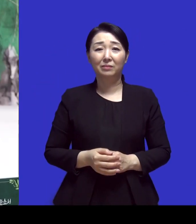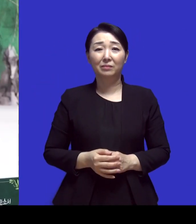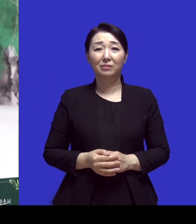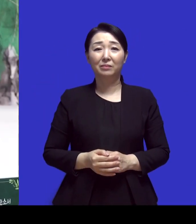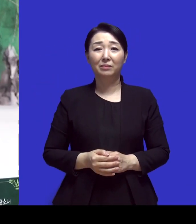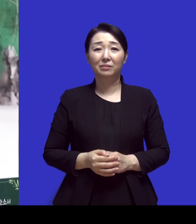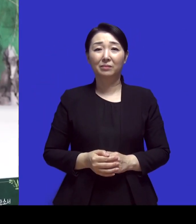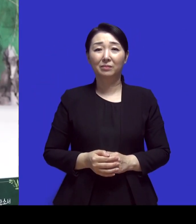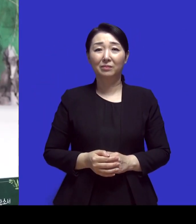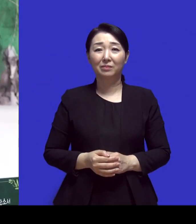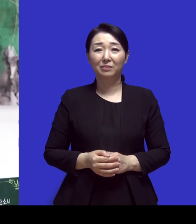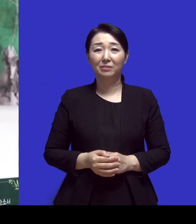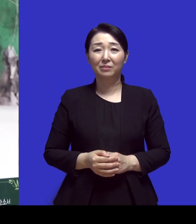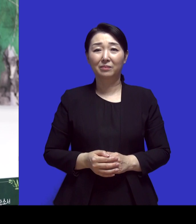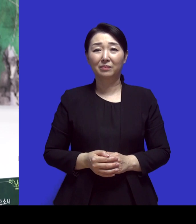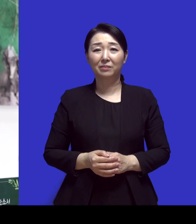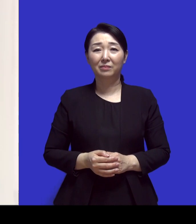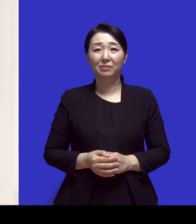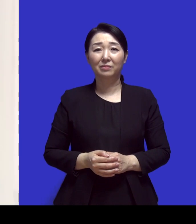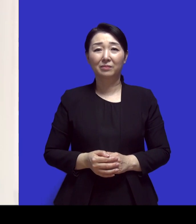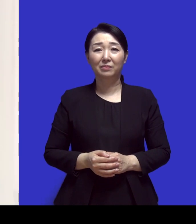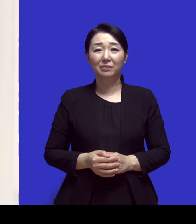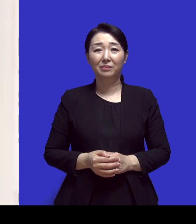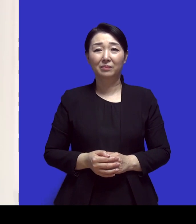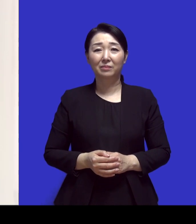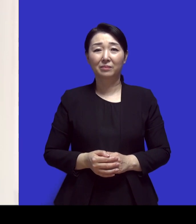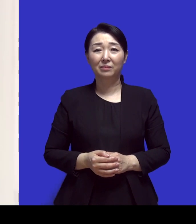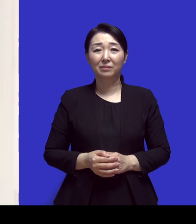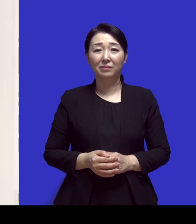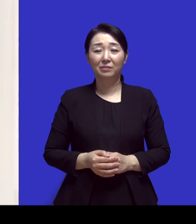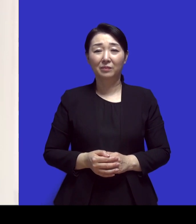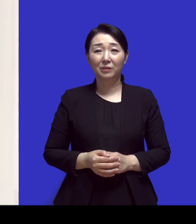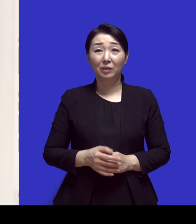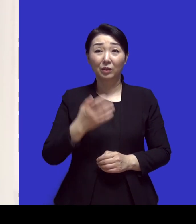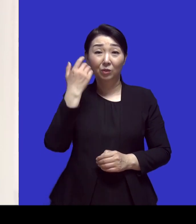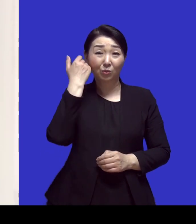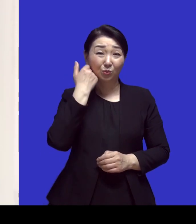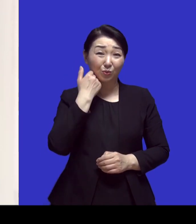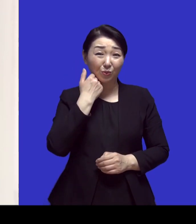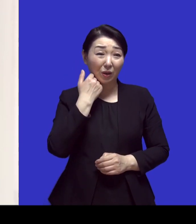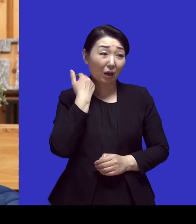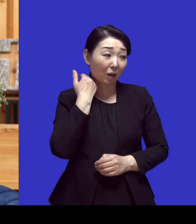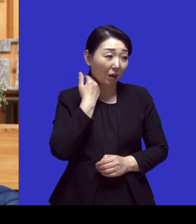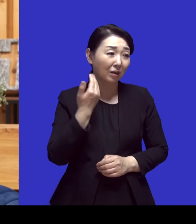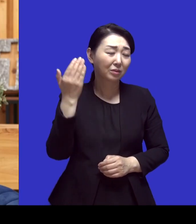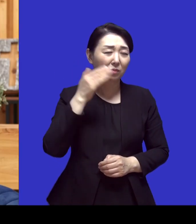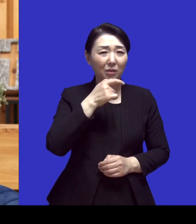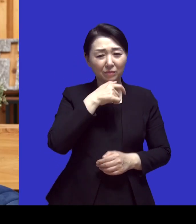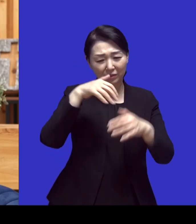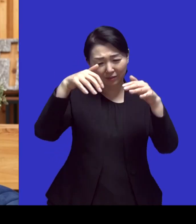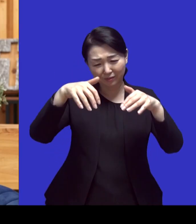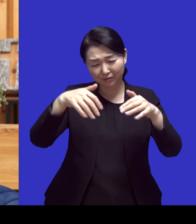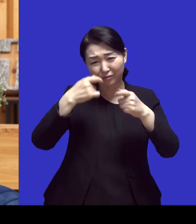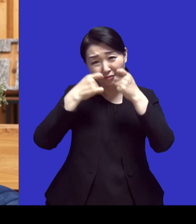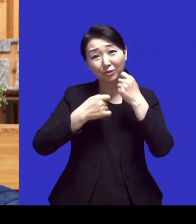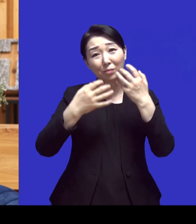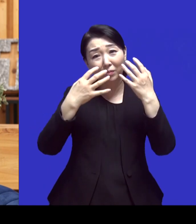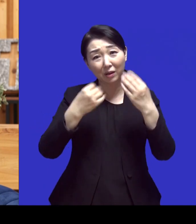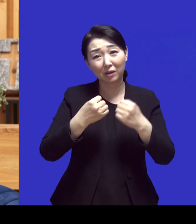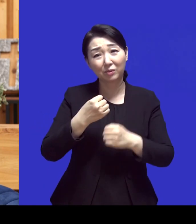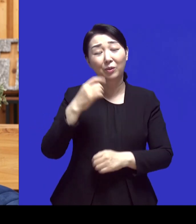라고 생각이 들어서 네 이제 아무도 안 보는데 빗속에서 많이 울었던 거 같아요 소나기